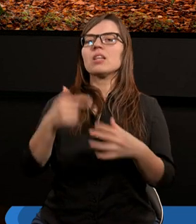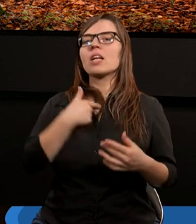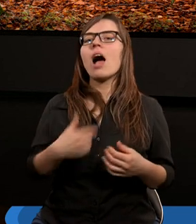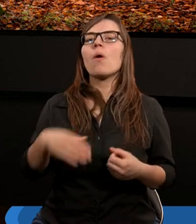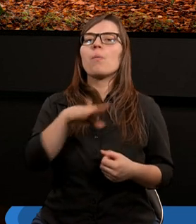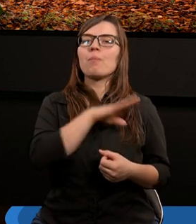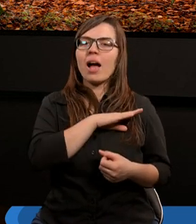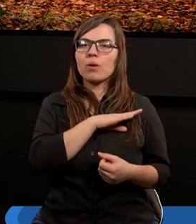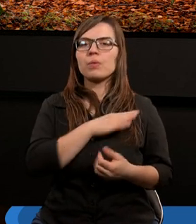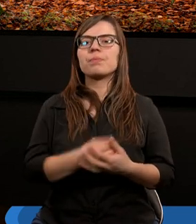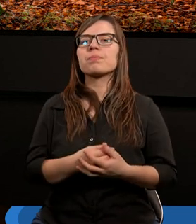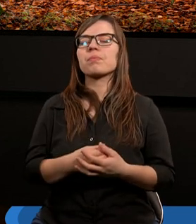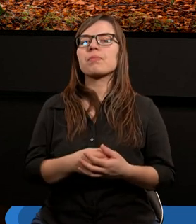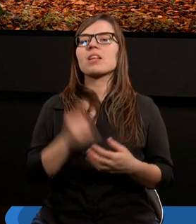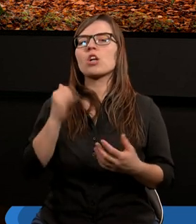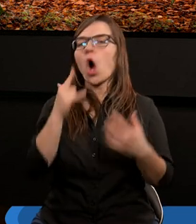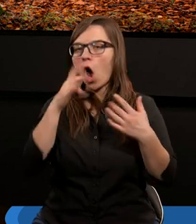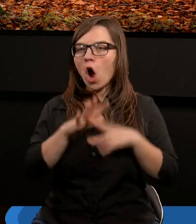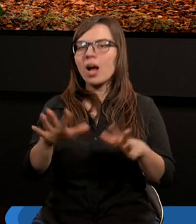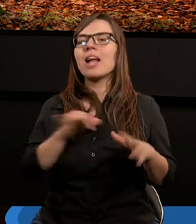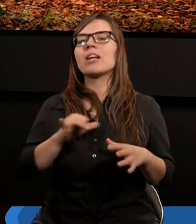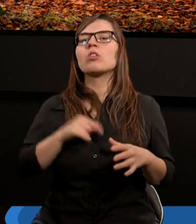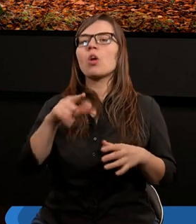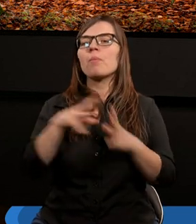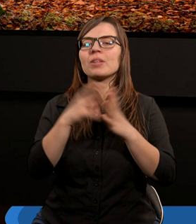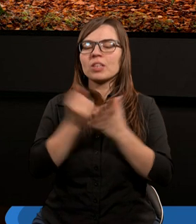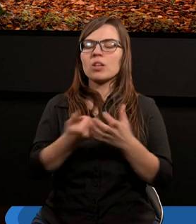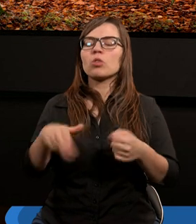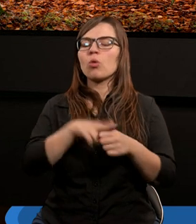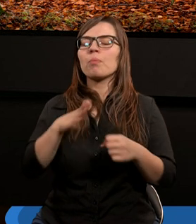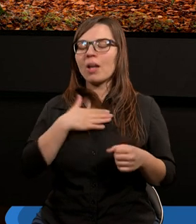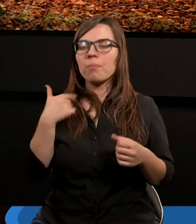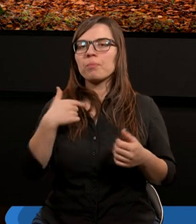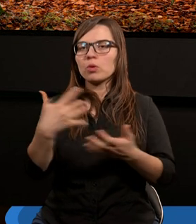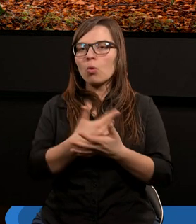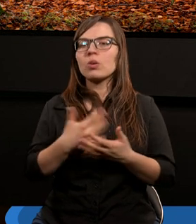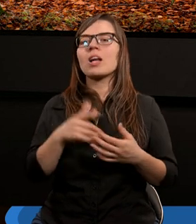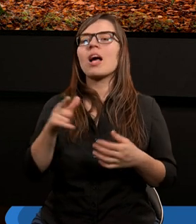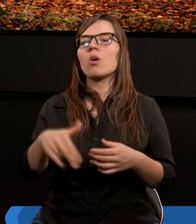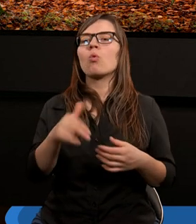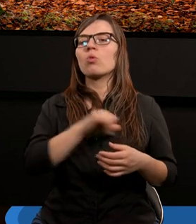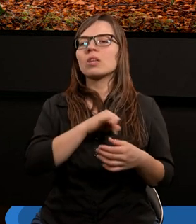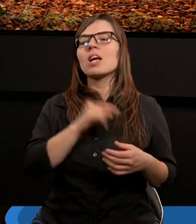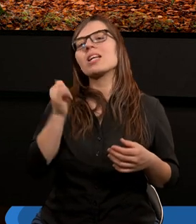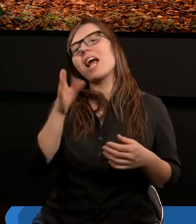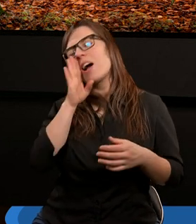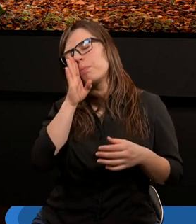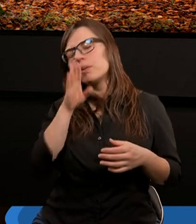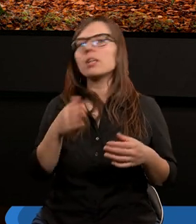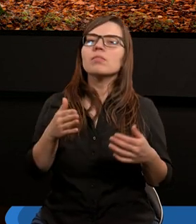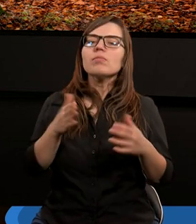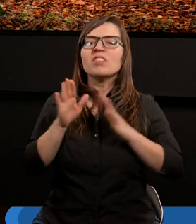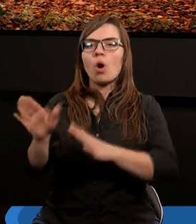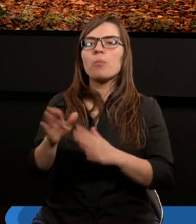ja umarłem i okazało się, że to przykazanie, które miało mi być ku żywotowi, nagle było ku